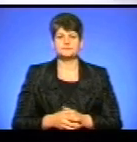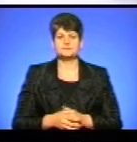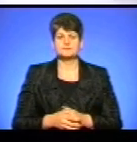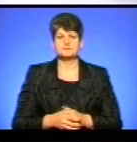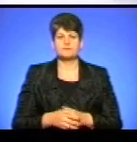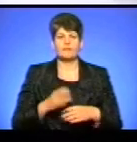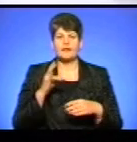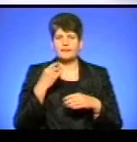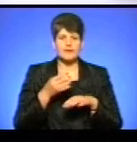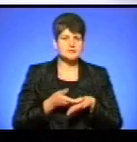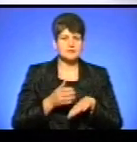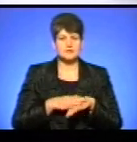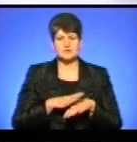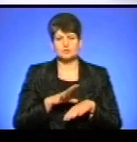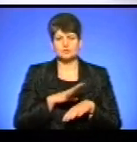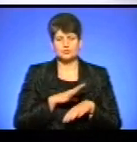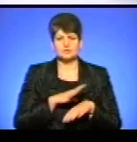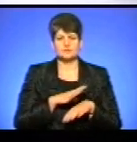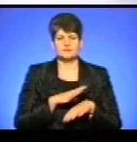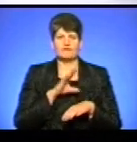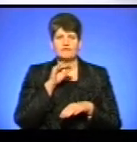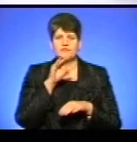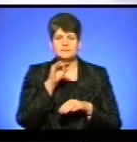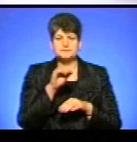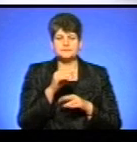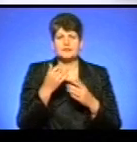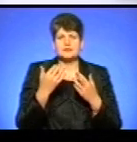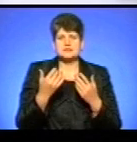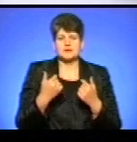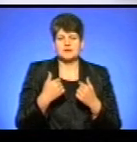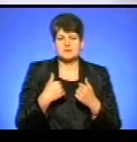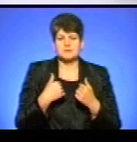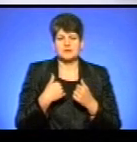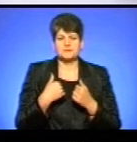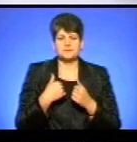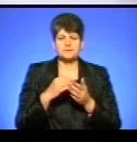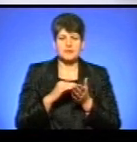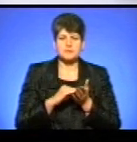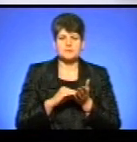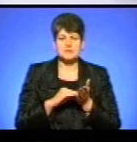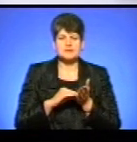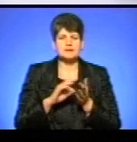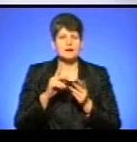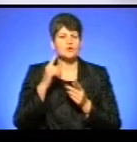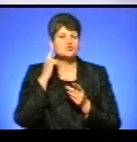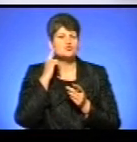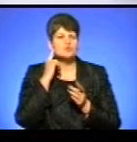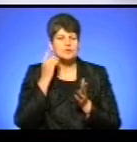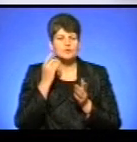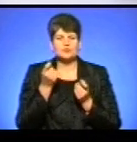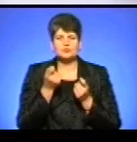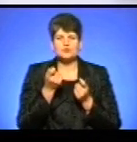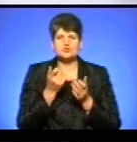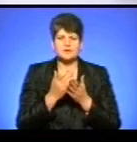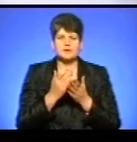Найскладніше було вимоги, просто наскільки ми звикли писати, як ми чуємо. Трошки